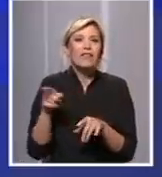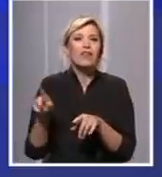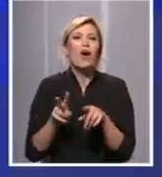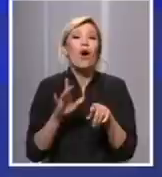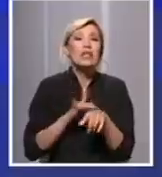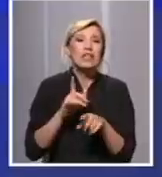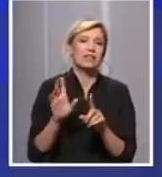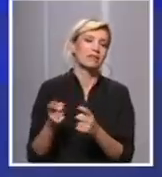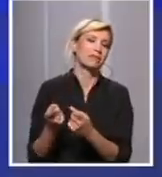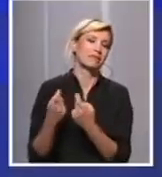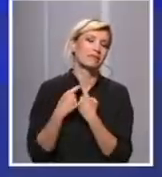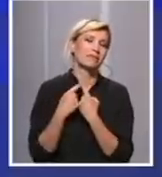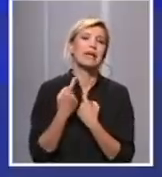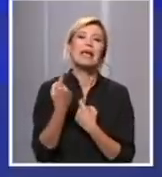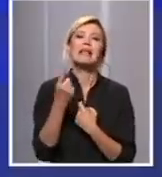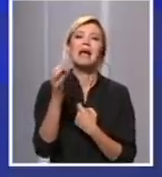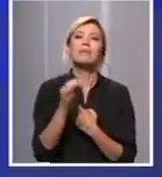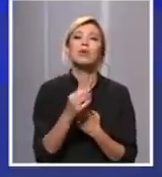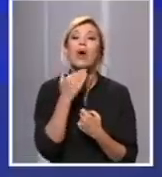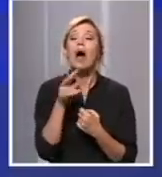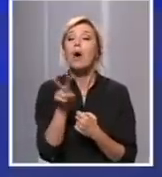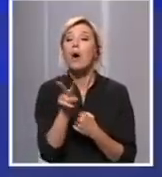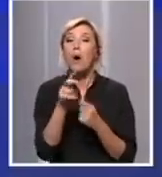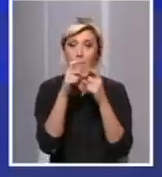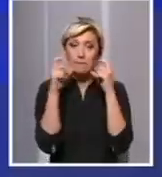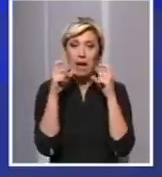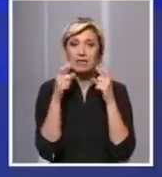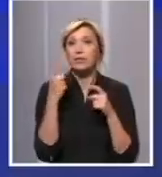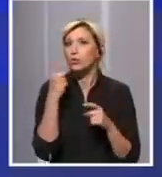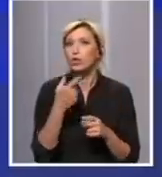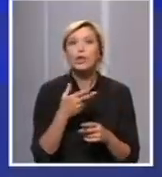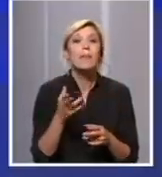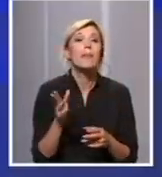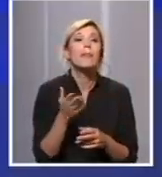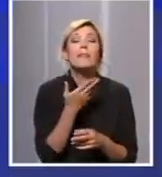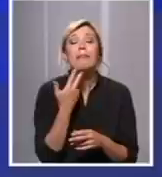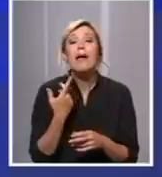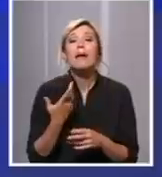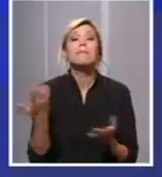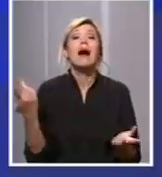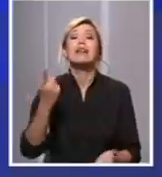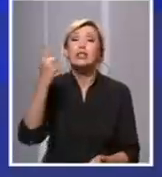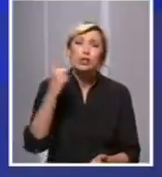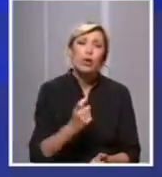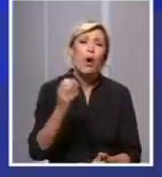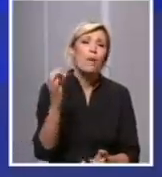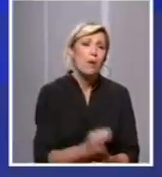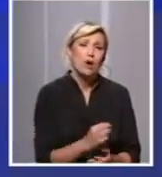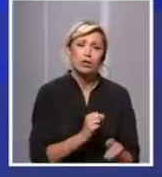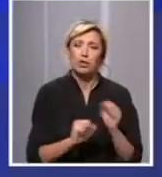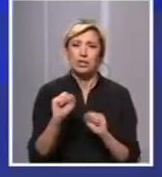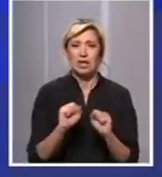zaraziti 1%. Znači nije ni tu apsolutna zaštita, ali ako se još pri tome